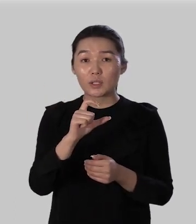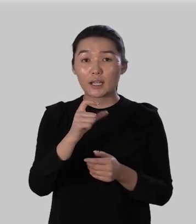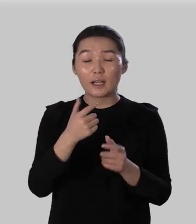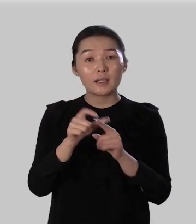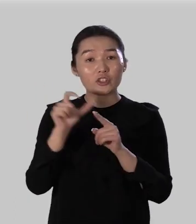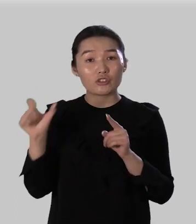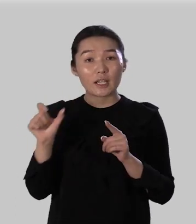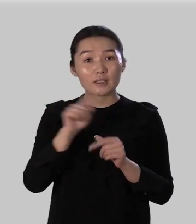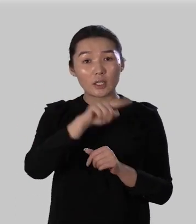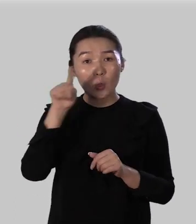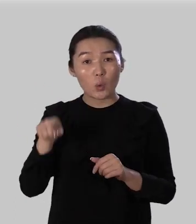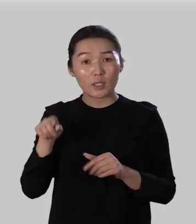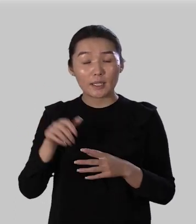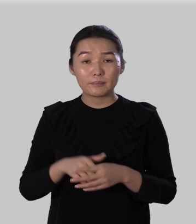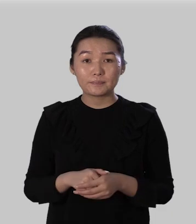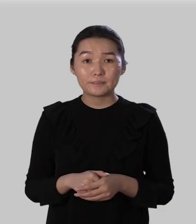является частью корня